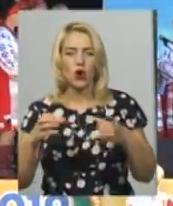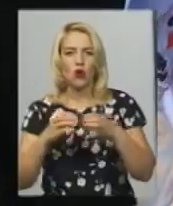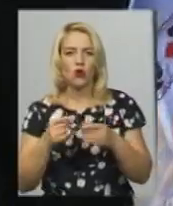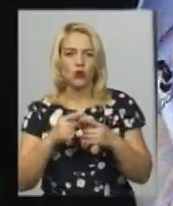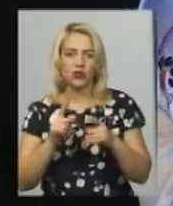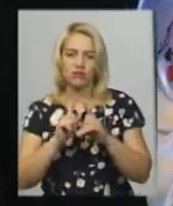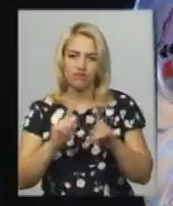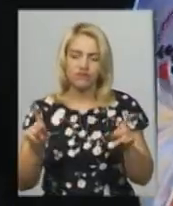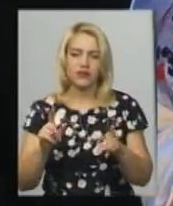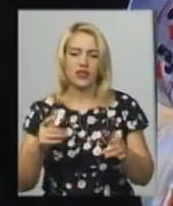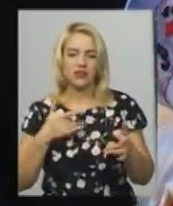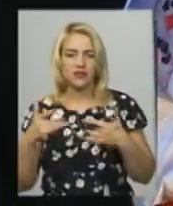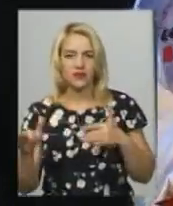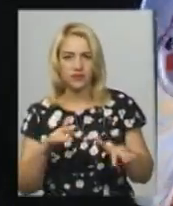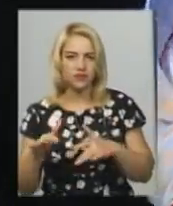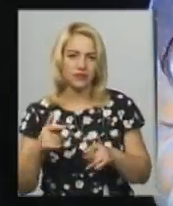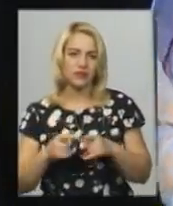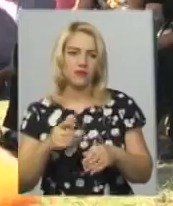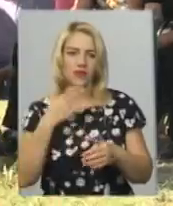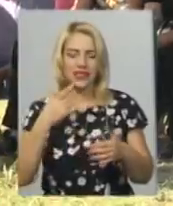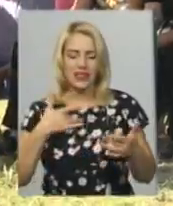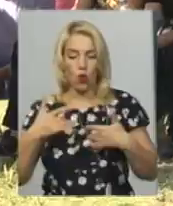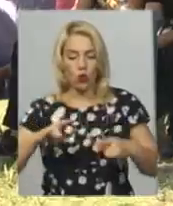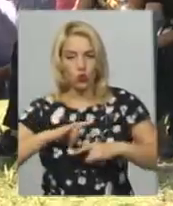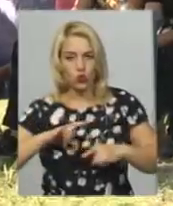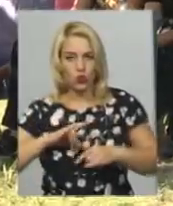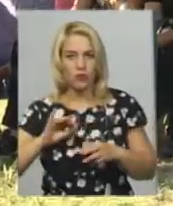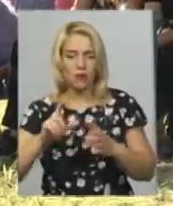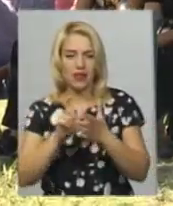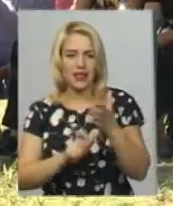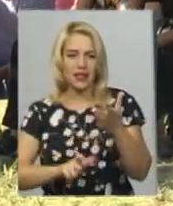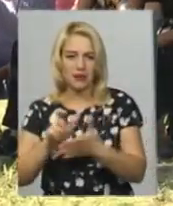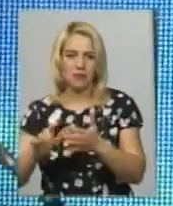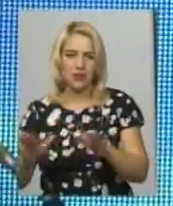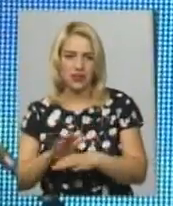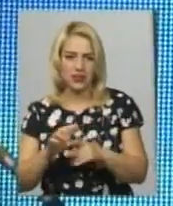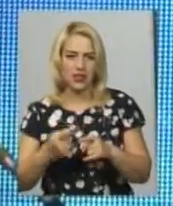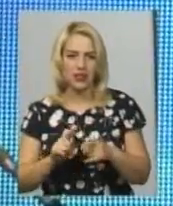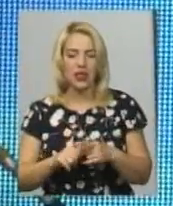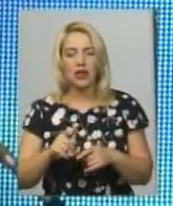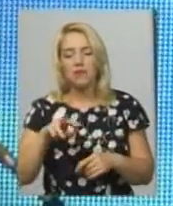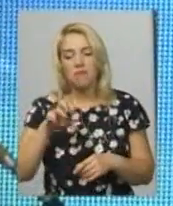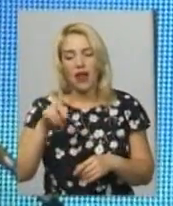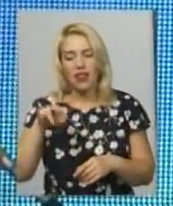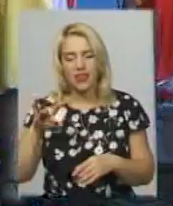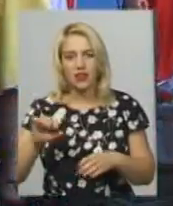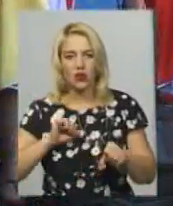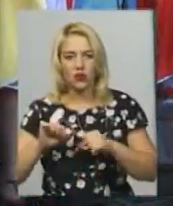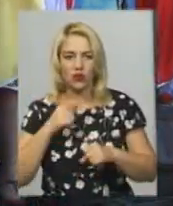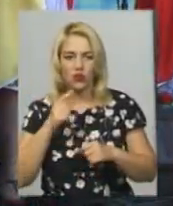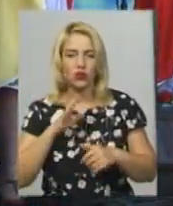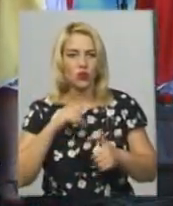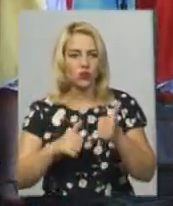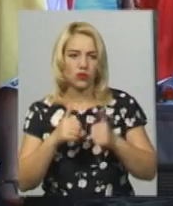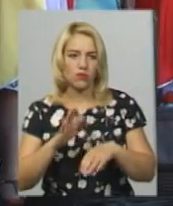діяльністю, сценічними костюмами та власними текстами пісень. Віра Мельник, художній керівник колективу «Бергиня», зізнається, конкуренція була